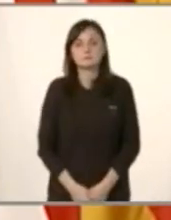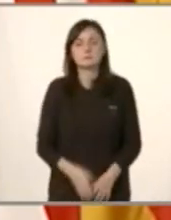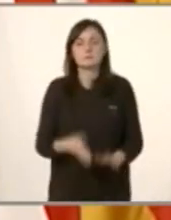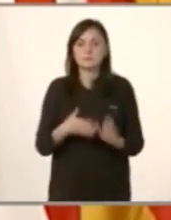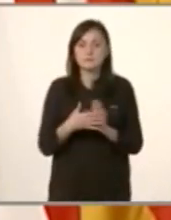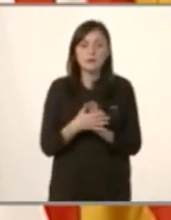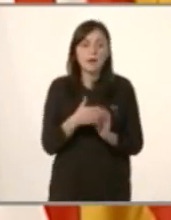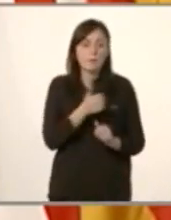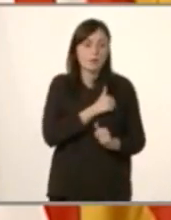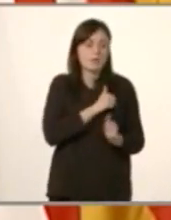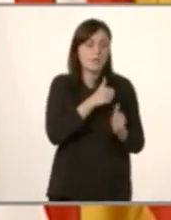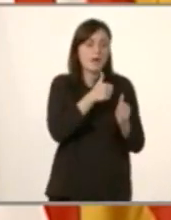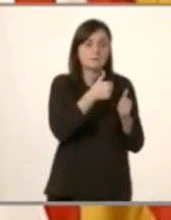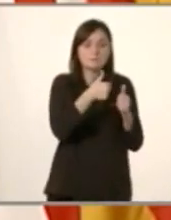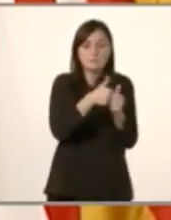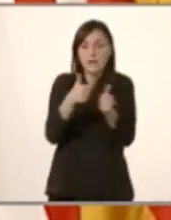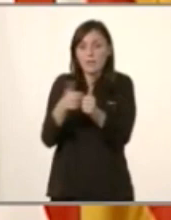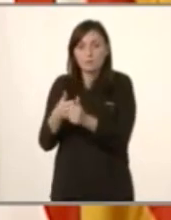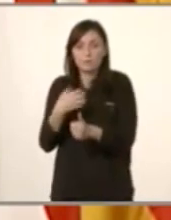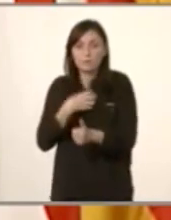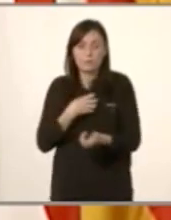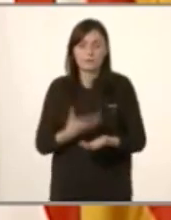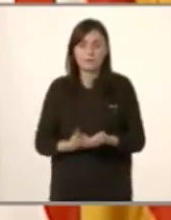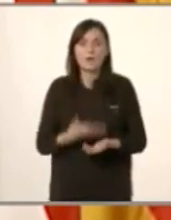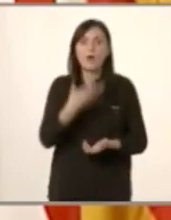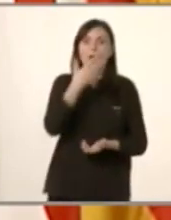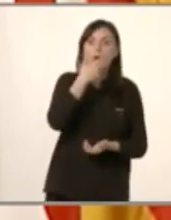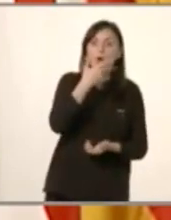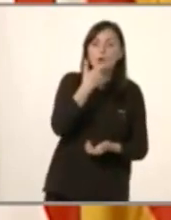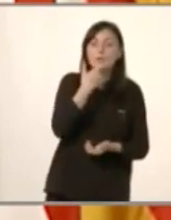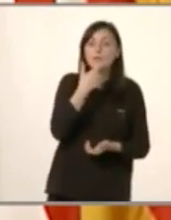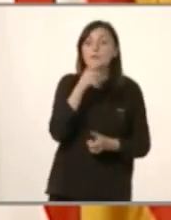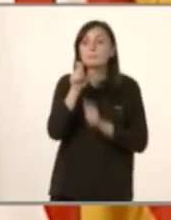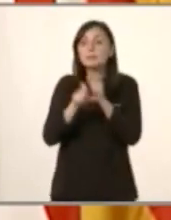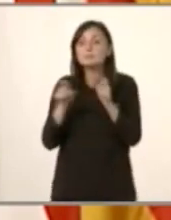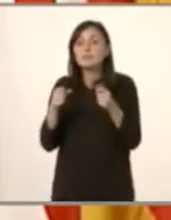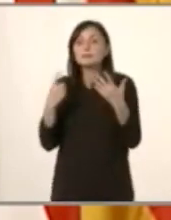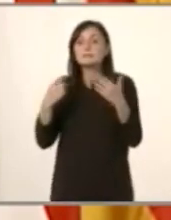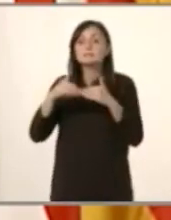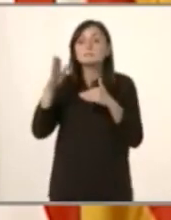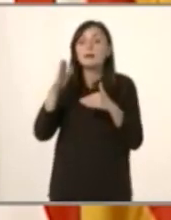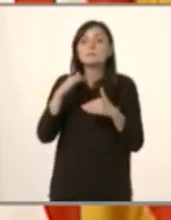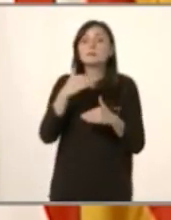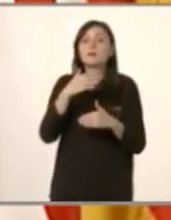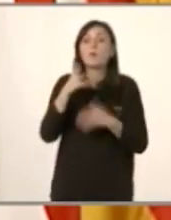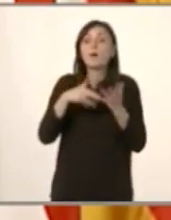posar a un en cada part? Quanta gent coneixen vostès que s'han ajuntat més de sis, estos Nadals?